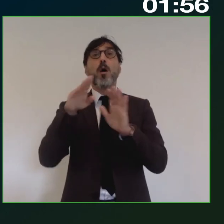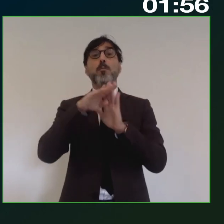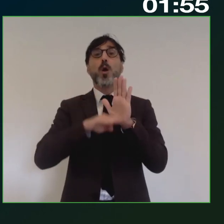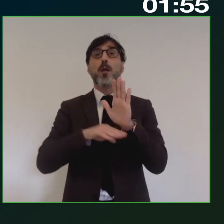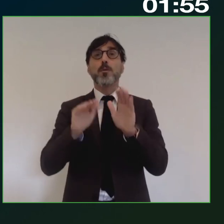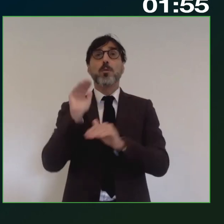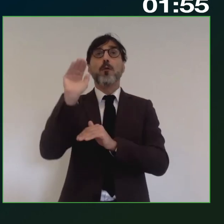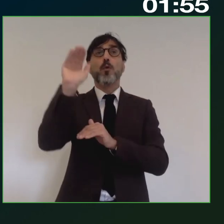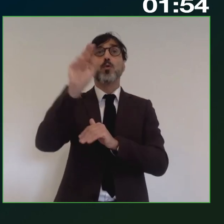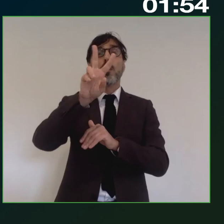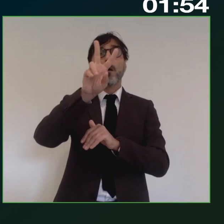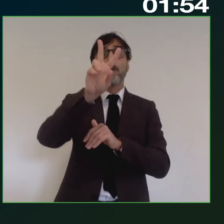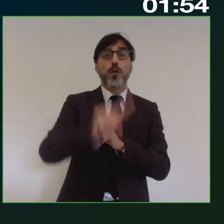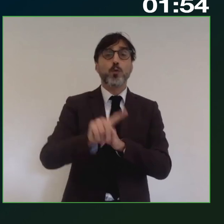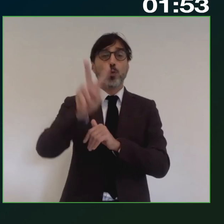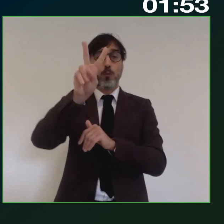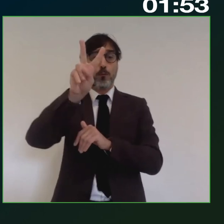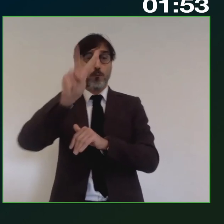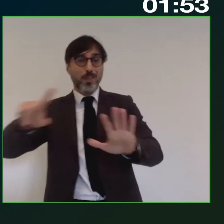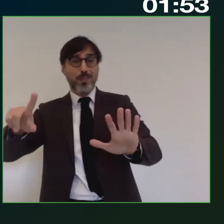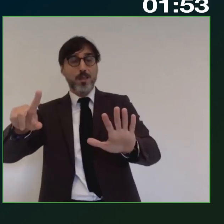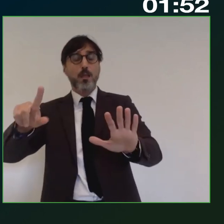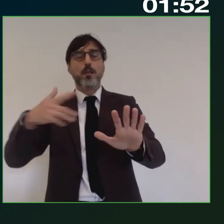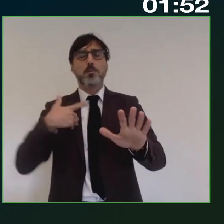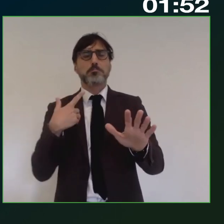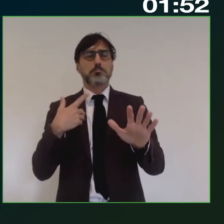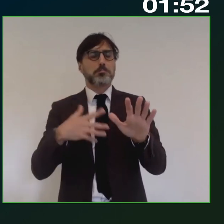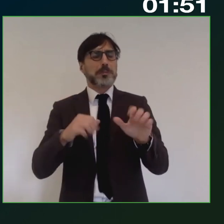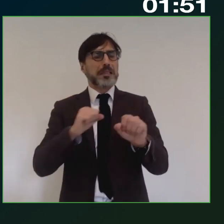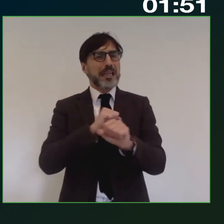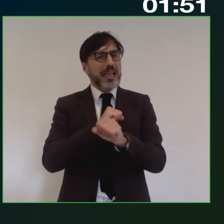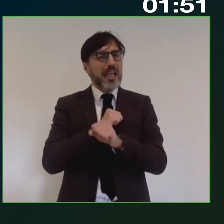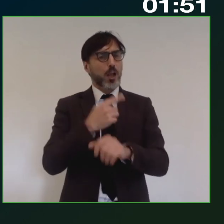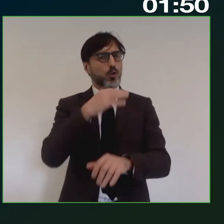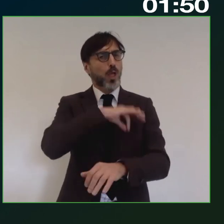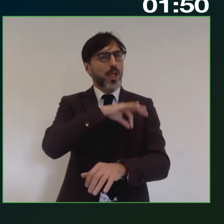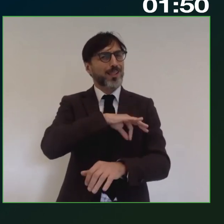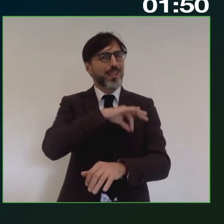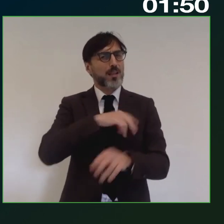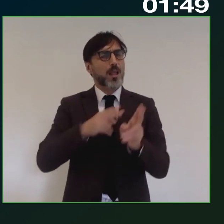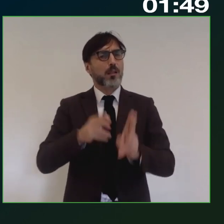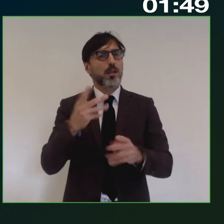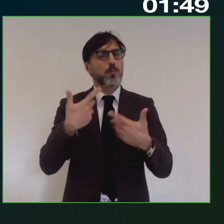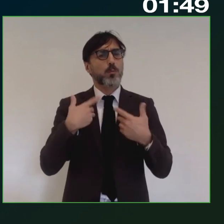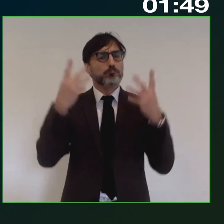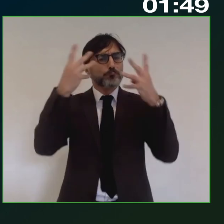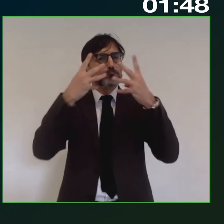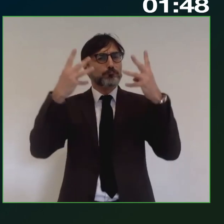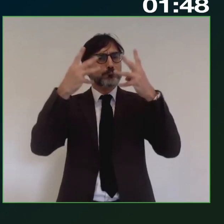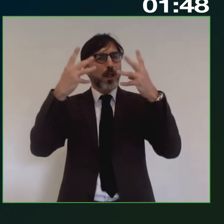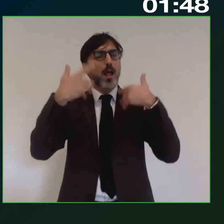mi sembra che è più interessante fare queste riflessioni a